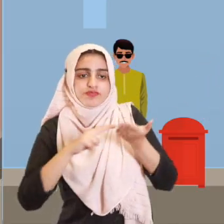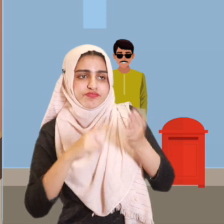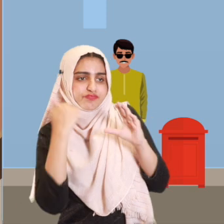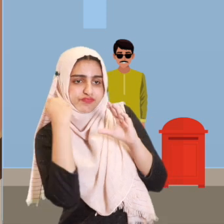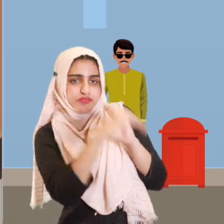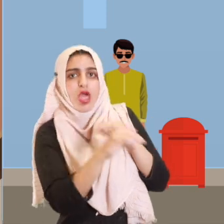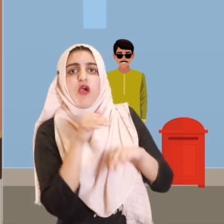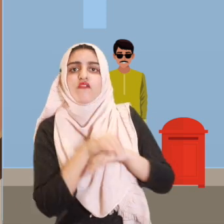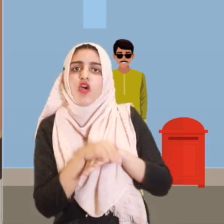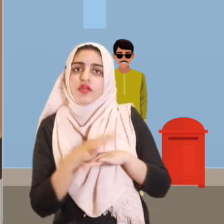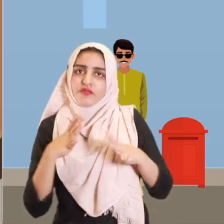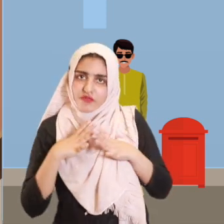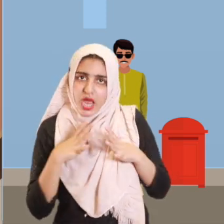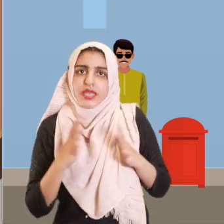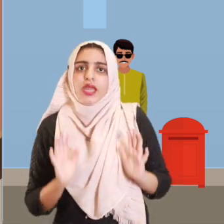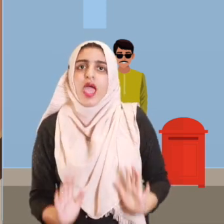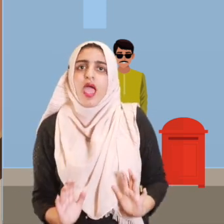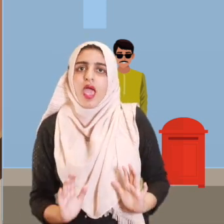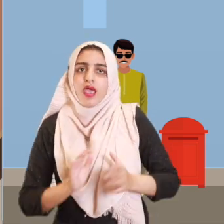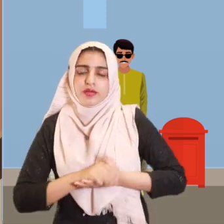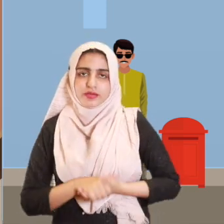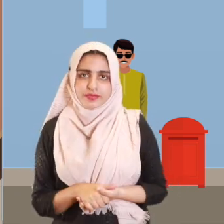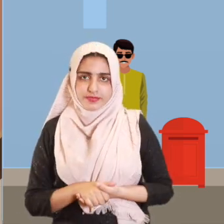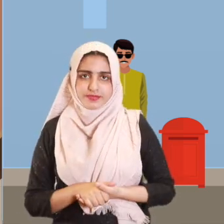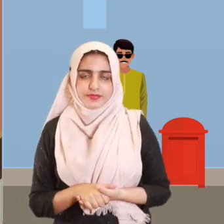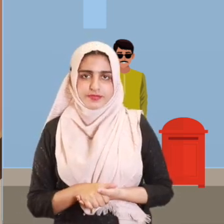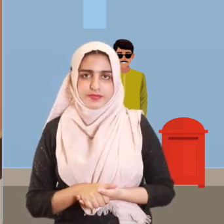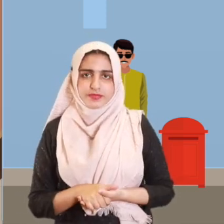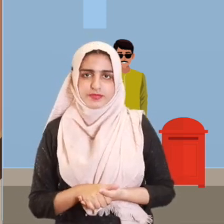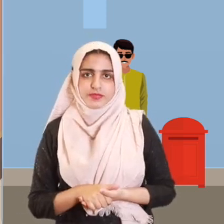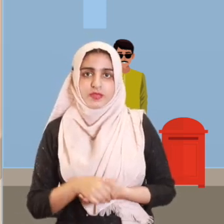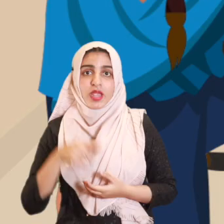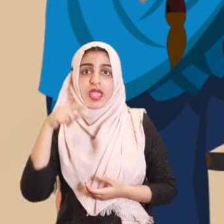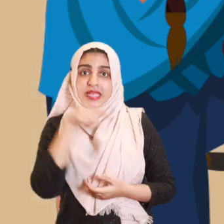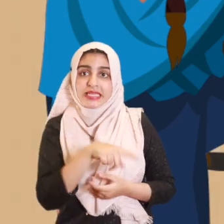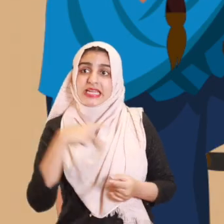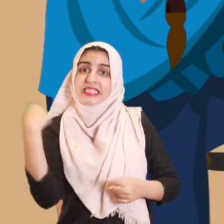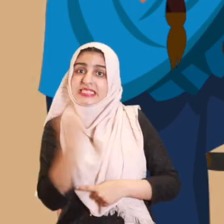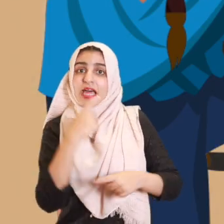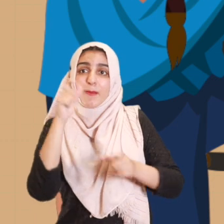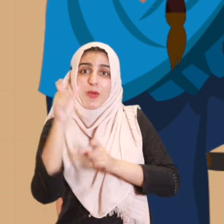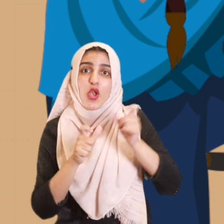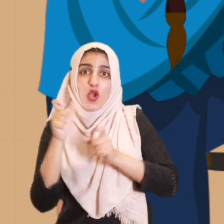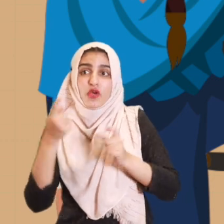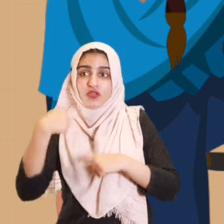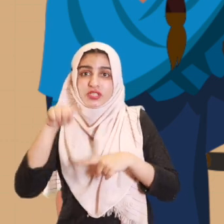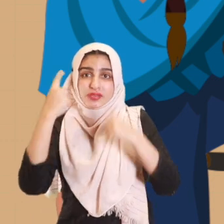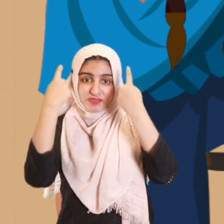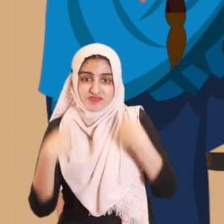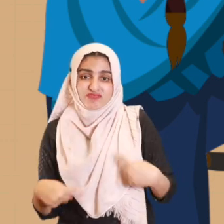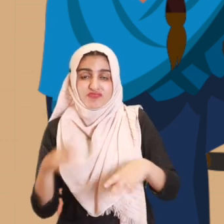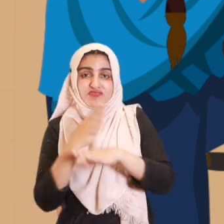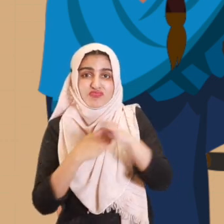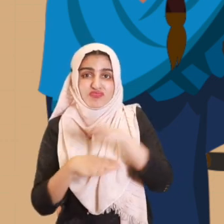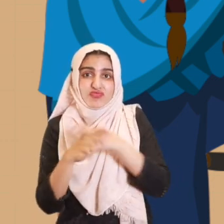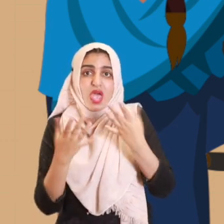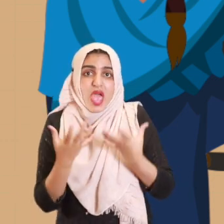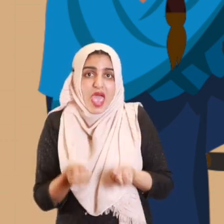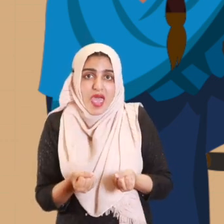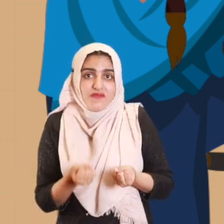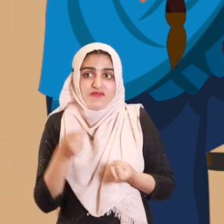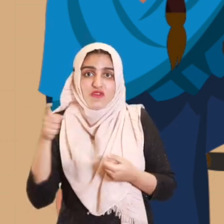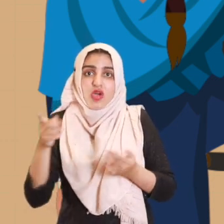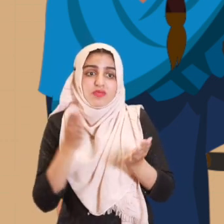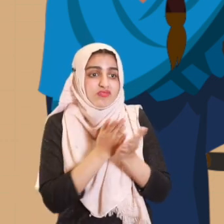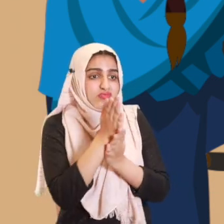بسر یا ڈاک ووٹ کا حق استعمال کرنے کی سہولت فراہم کرتا ہے ایسے تمام افراد جو کسی جسمانی